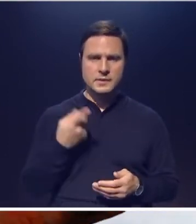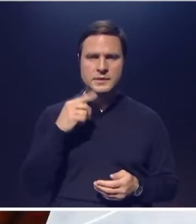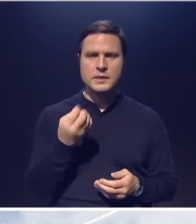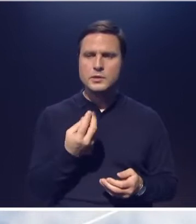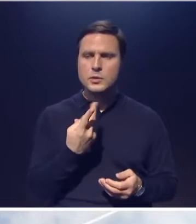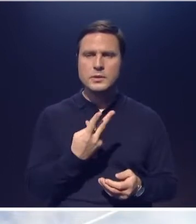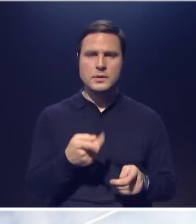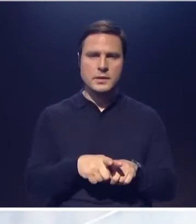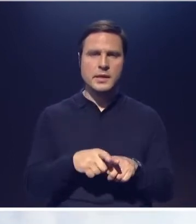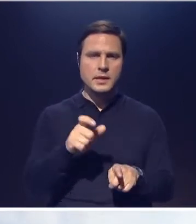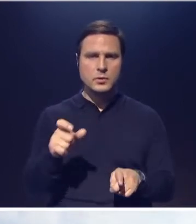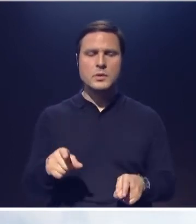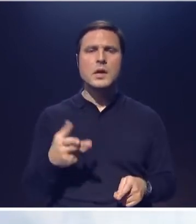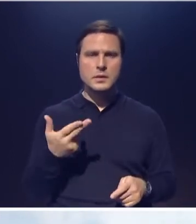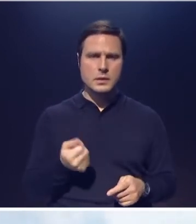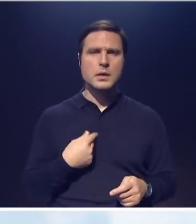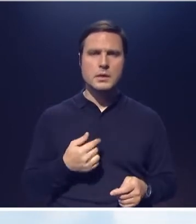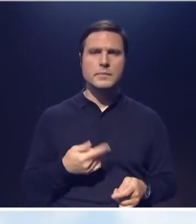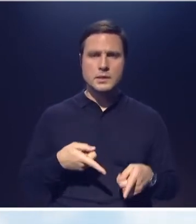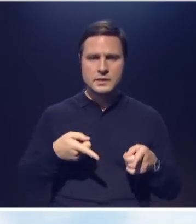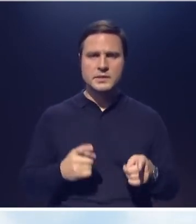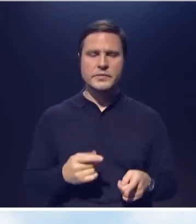Ну, кто-то там угрожает, действительно.